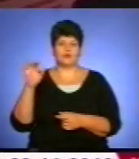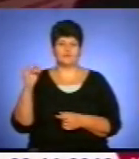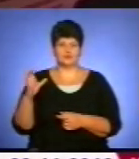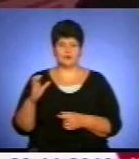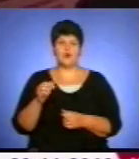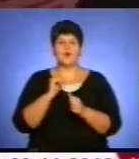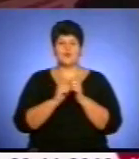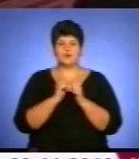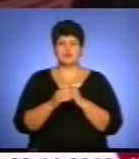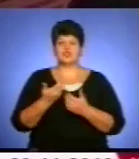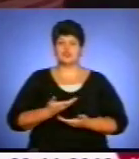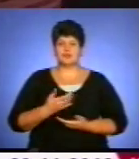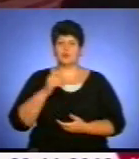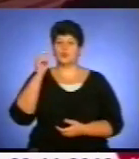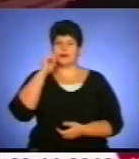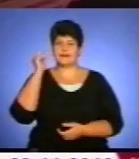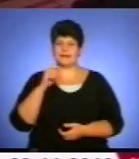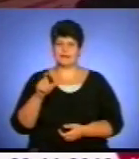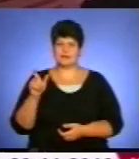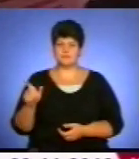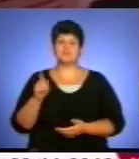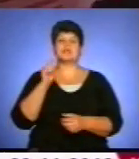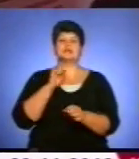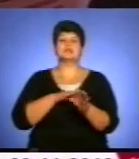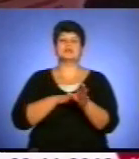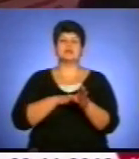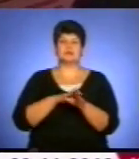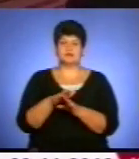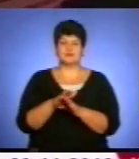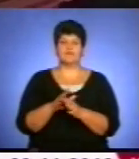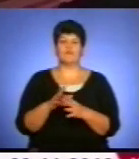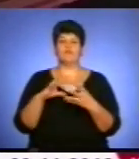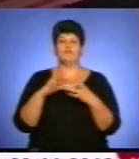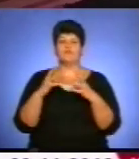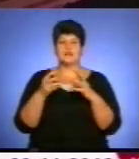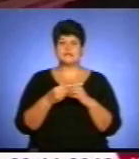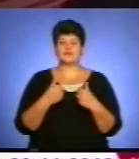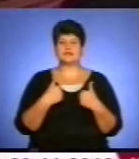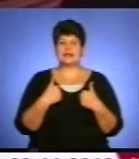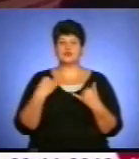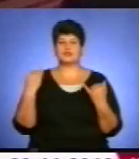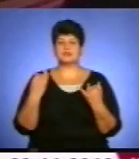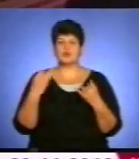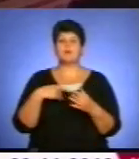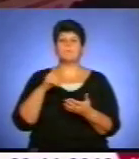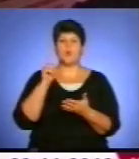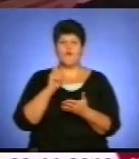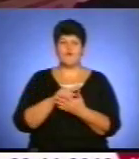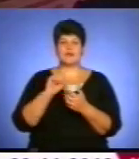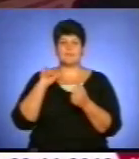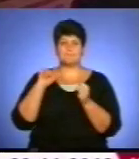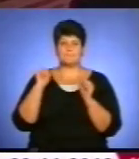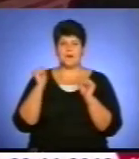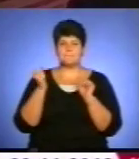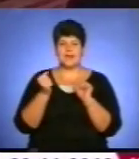України зробить висновки з нашої історії, ми повинні її пам'ятати, повинні